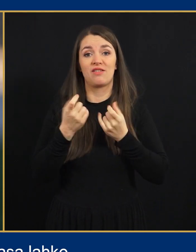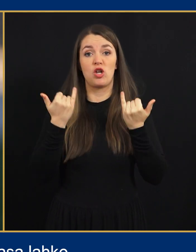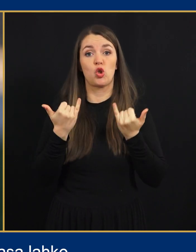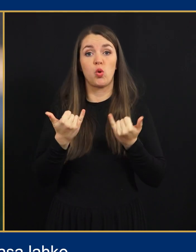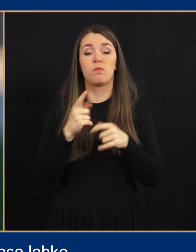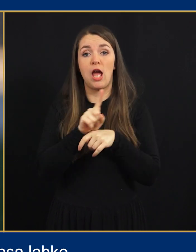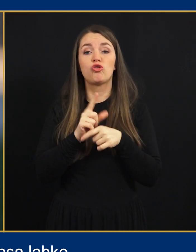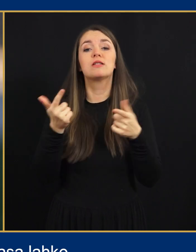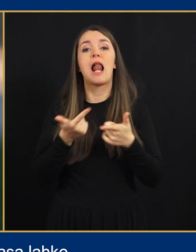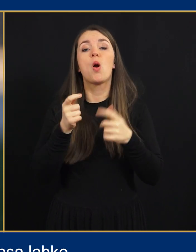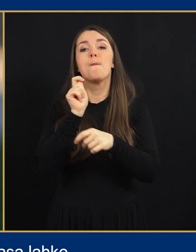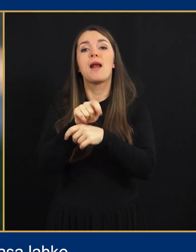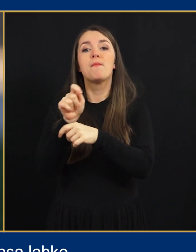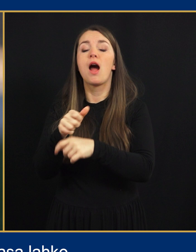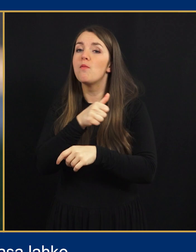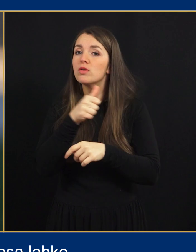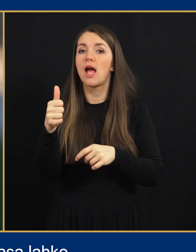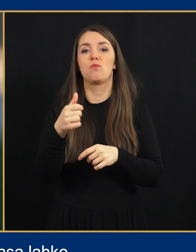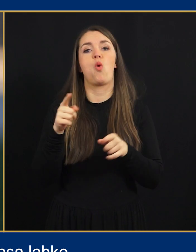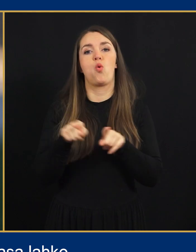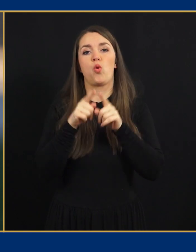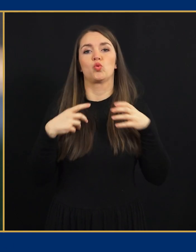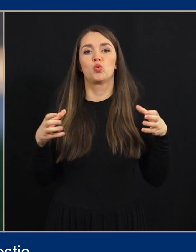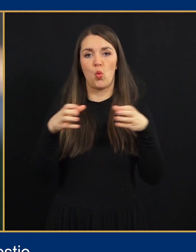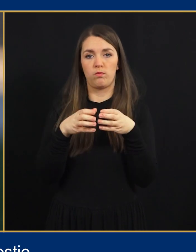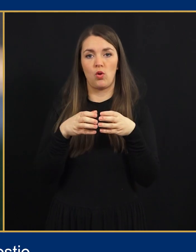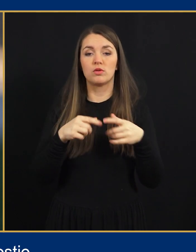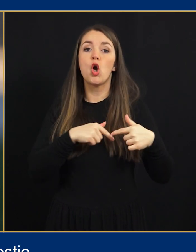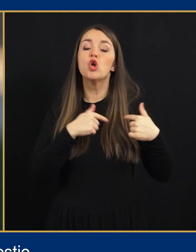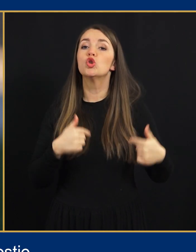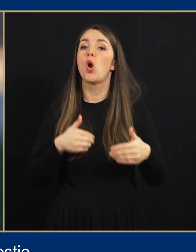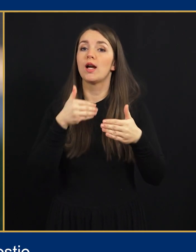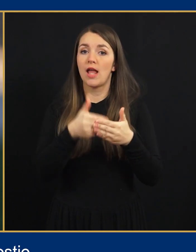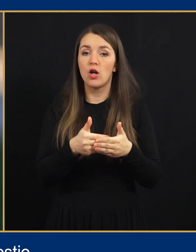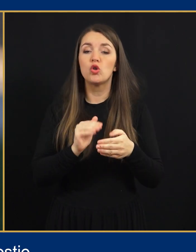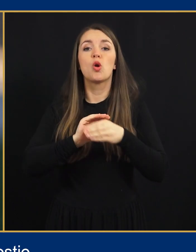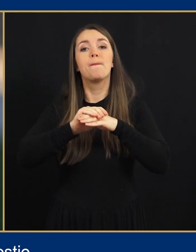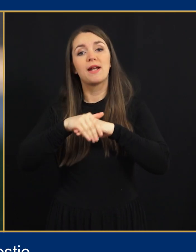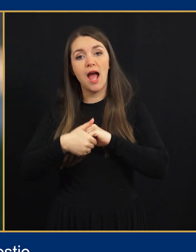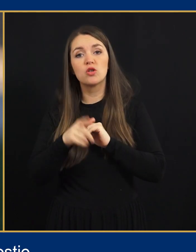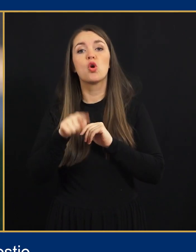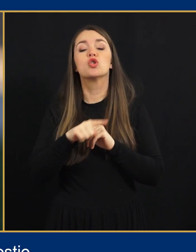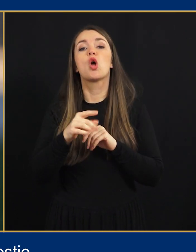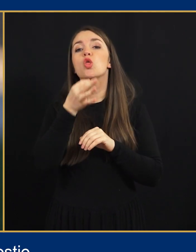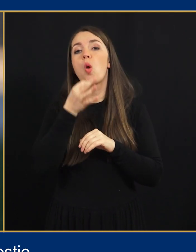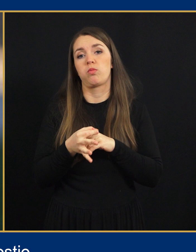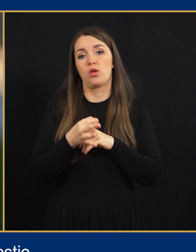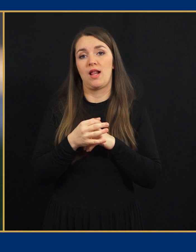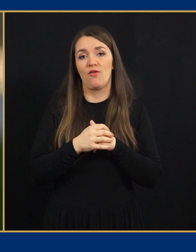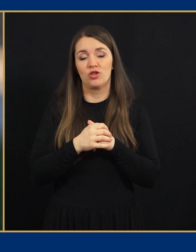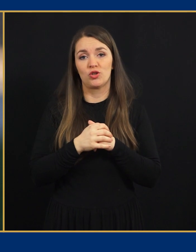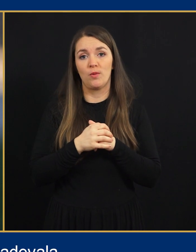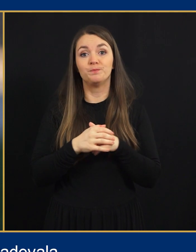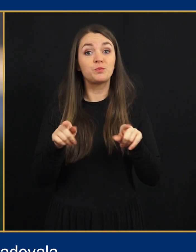sodobnega časa lahko premagamo le kot skupnost Solidarnostjo, prijaznostjo in dobrotljivostjo